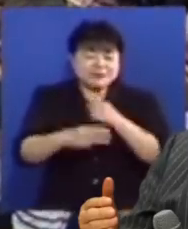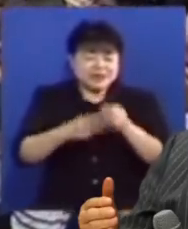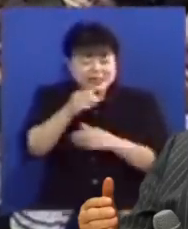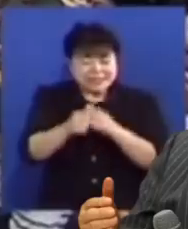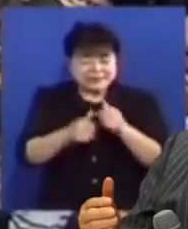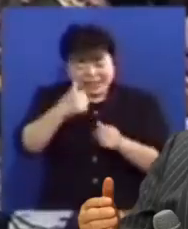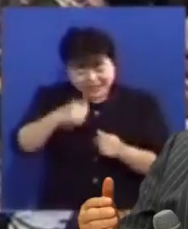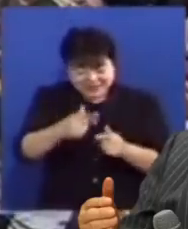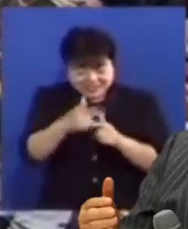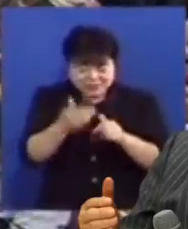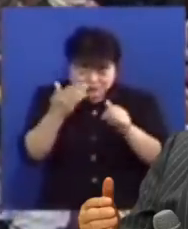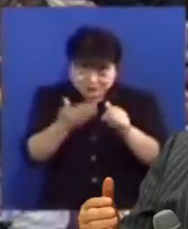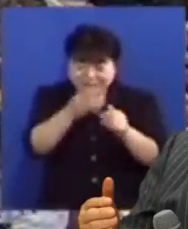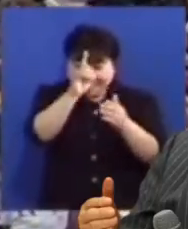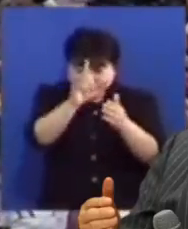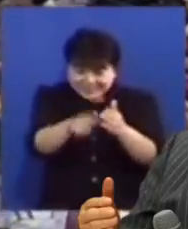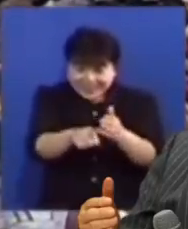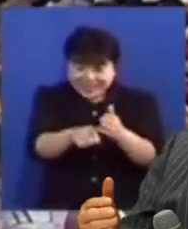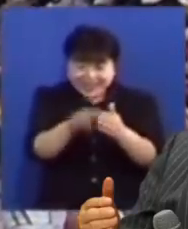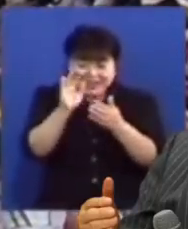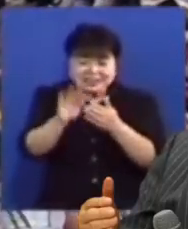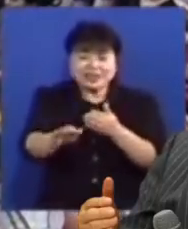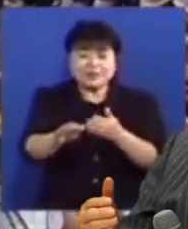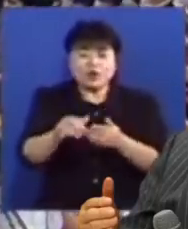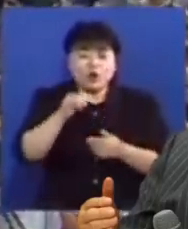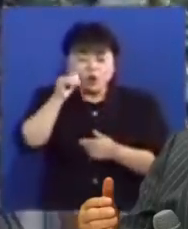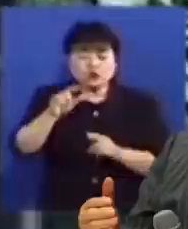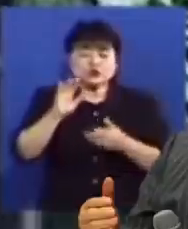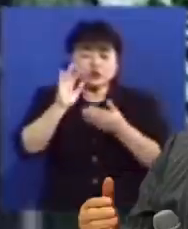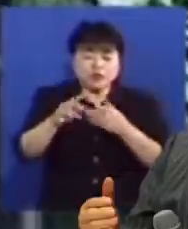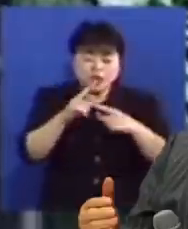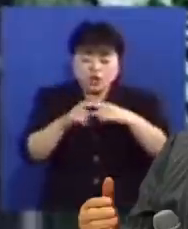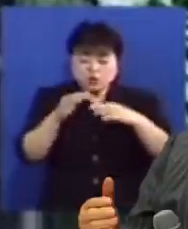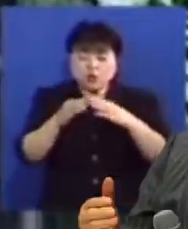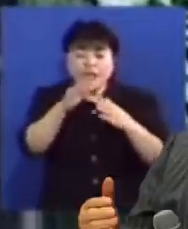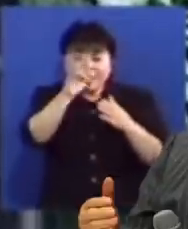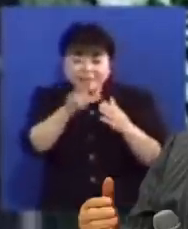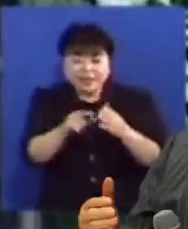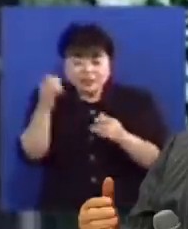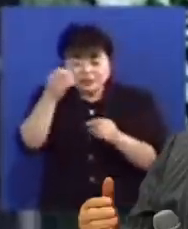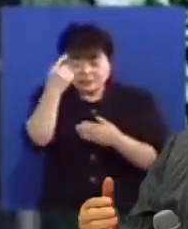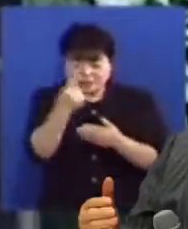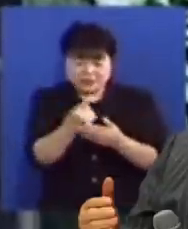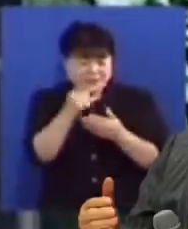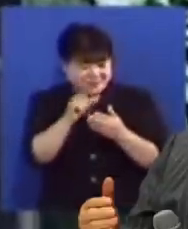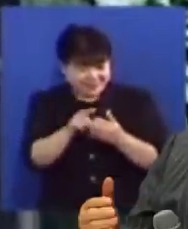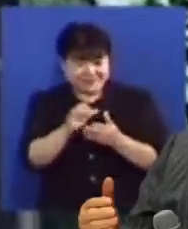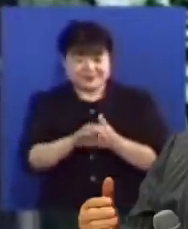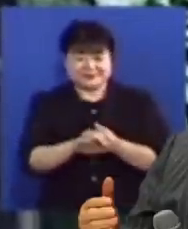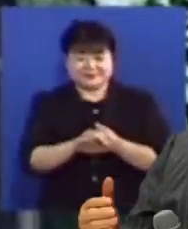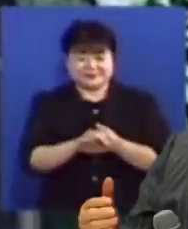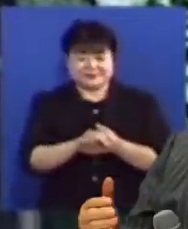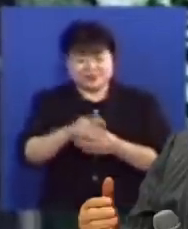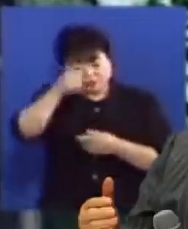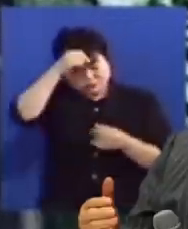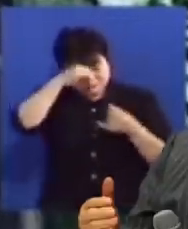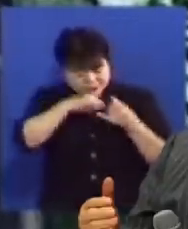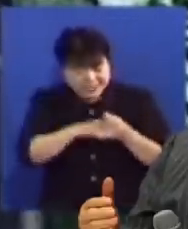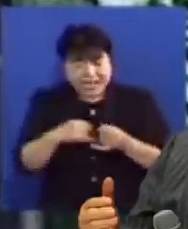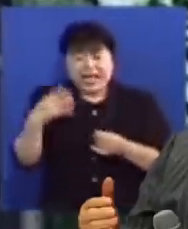하나님 아들 예수님의 시대여 그 다음 이후에 오순절 이후에 교회 시대는 성령님의 시대인 것입니다 구약